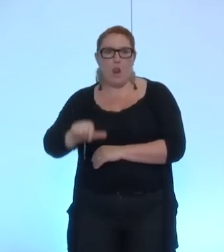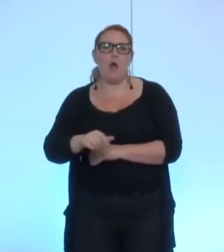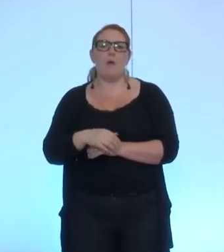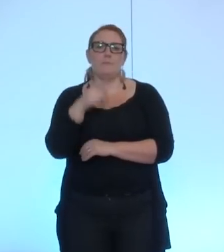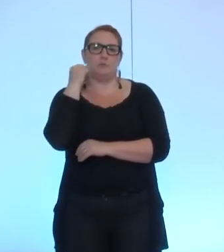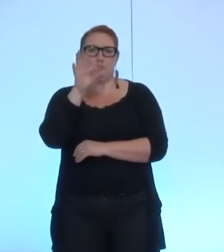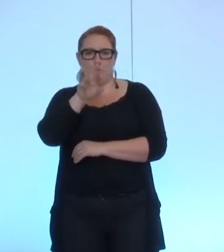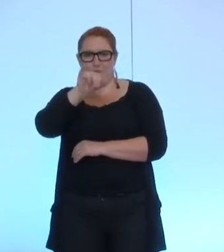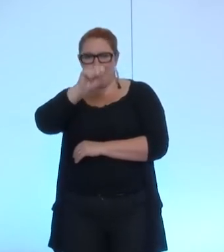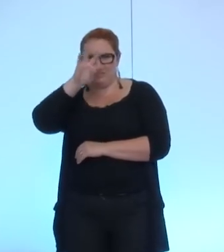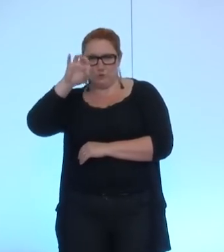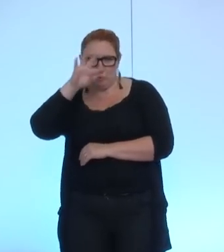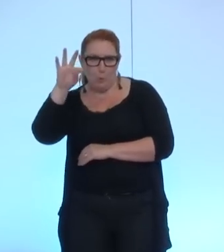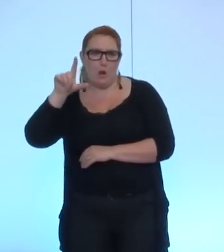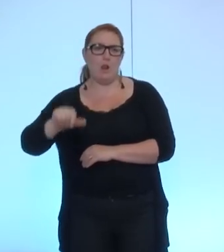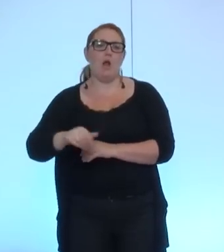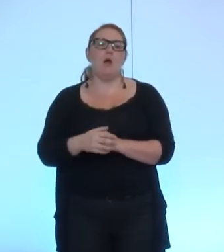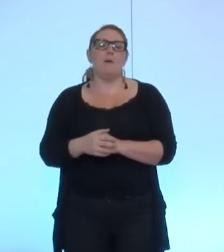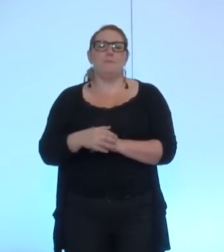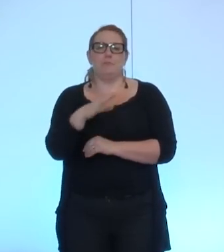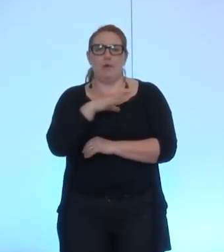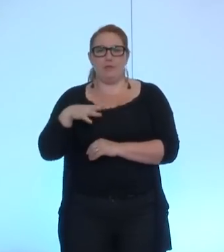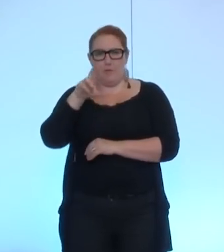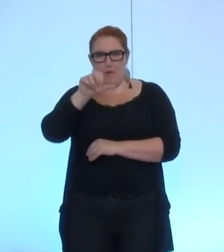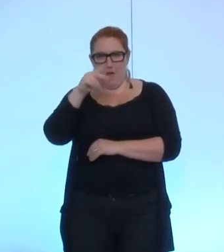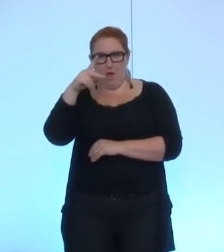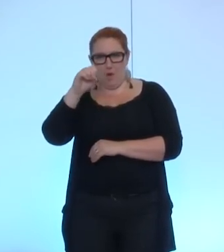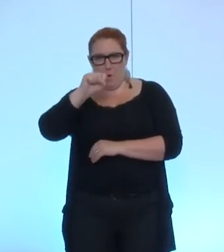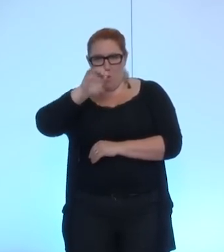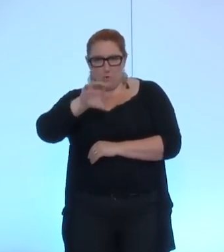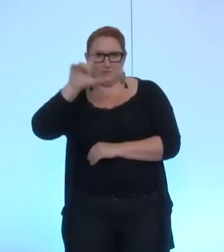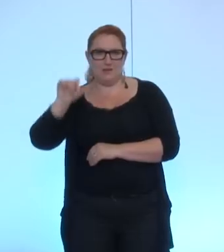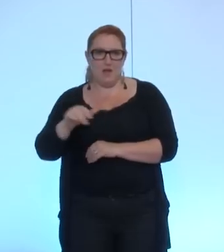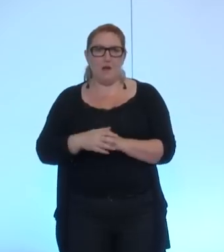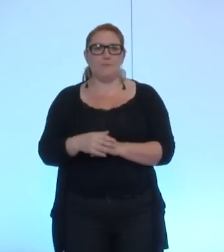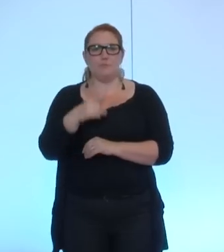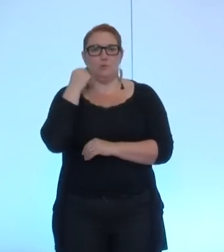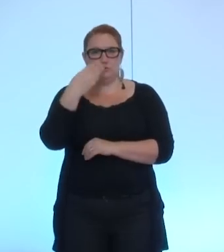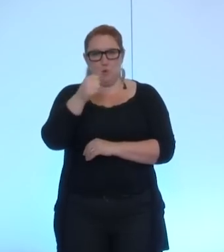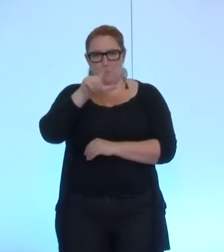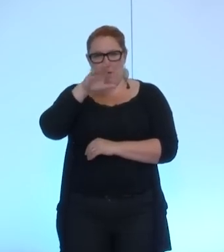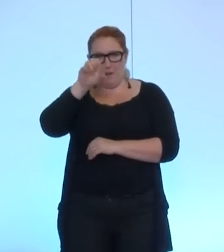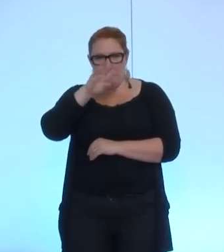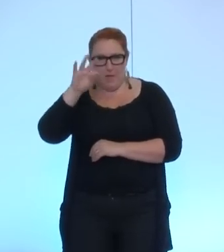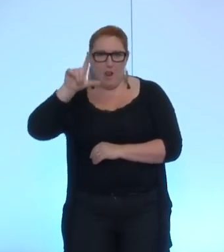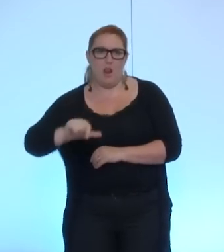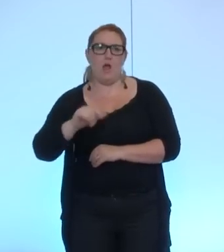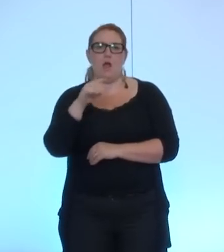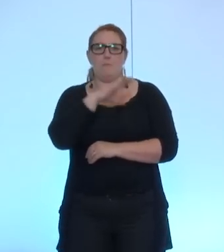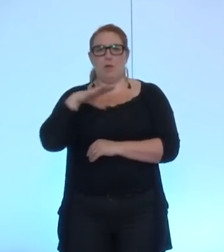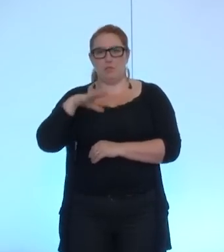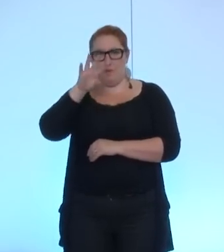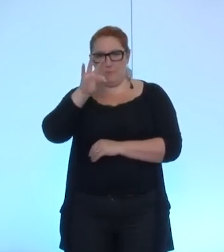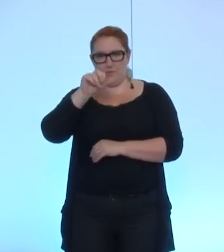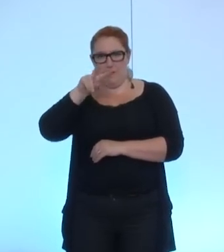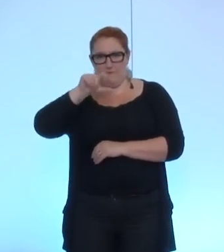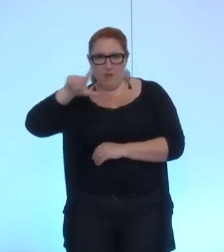Vincent Fristot,'ai vu aussi, Catherine Raccoz est là, Fabien Malbet est là, Maude Tavelle